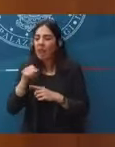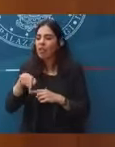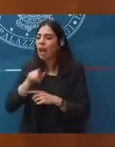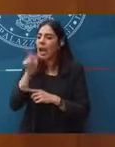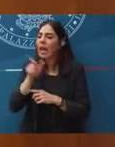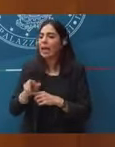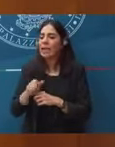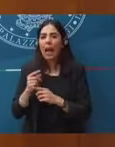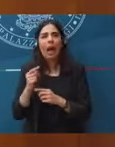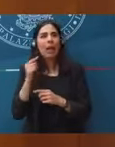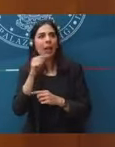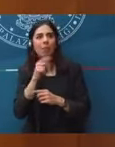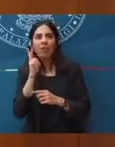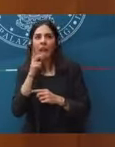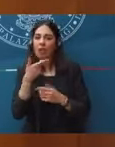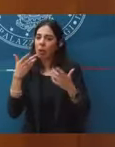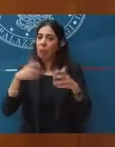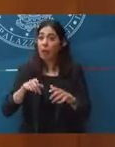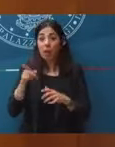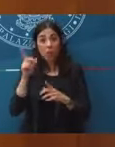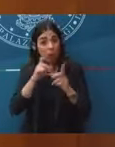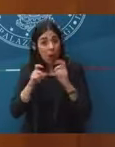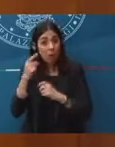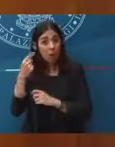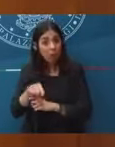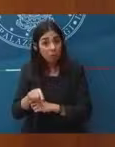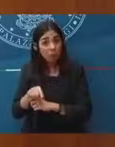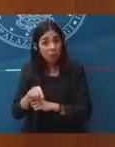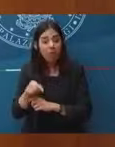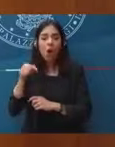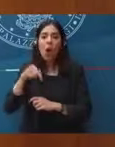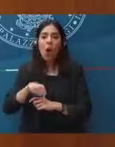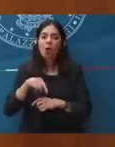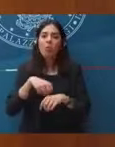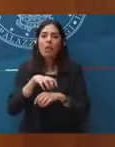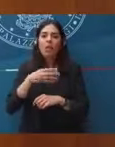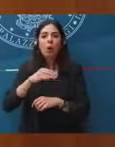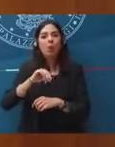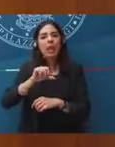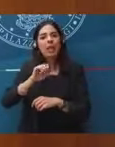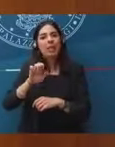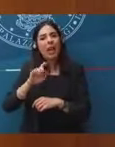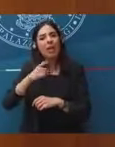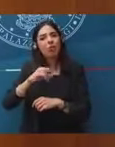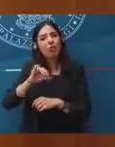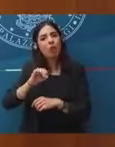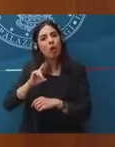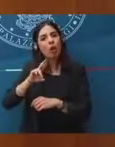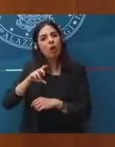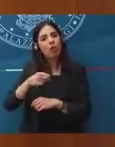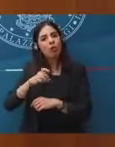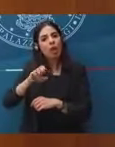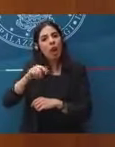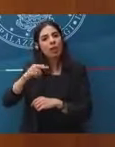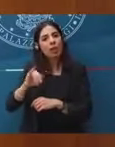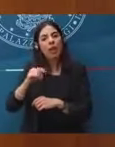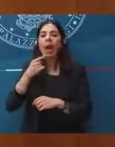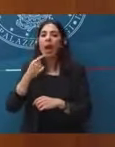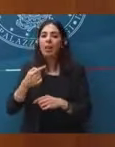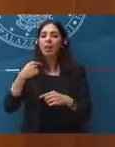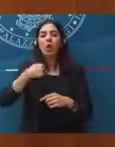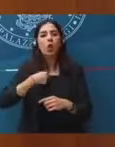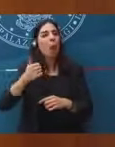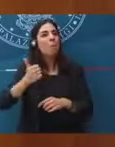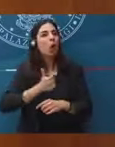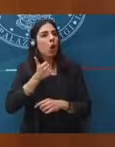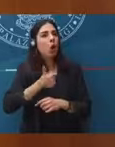Ministro del Mise, Giorgetti, ha detto, parlando di rete unica, sono contrario ai monopoli. Qual è la sua posizione a riguardo?